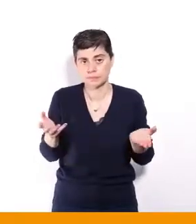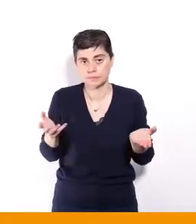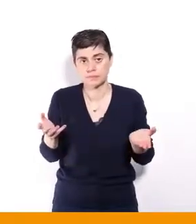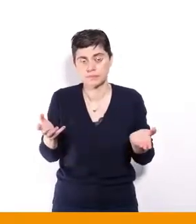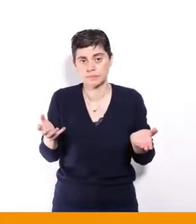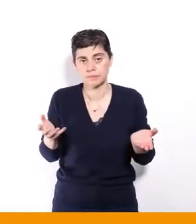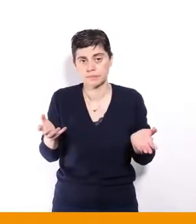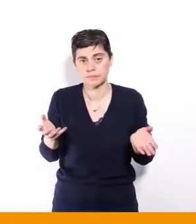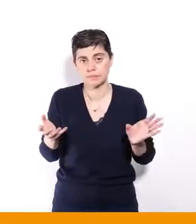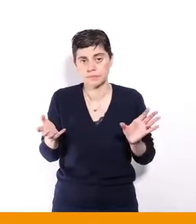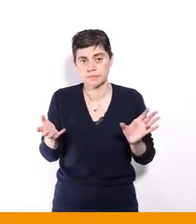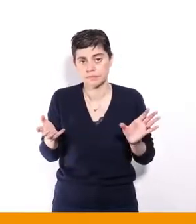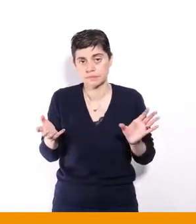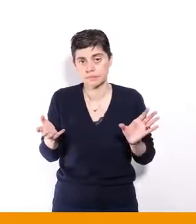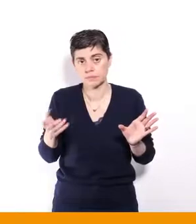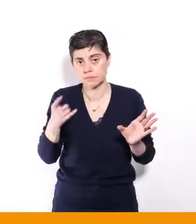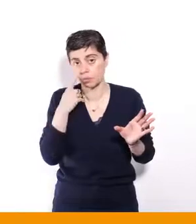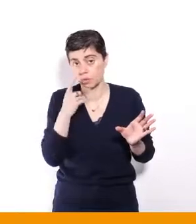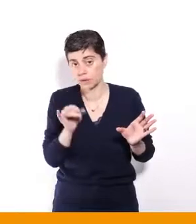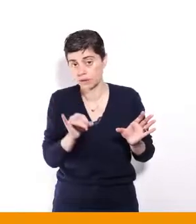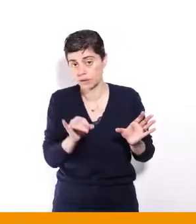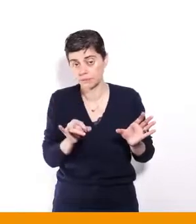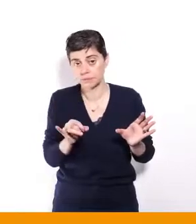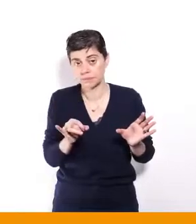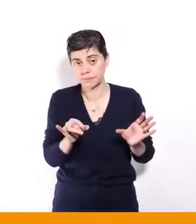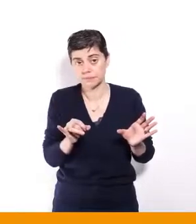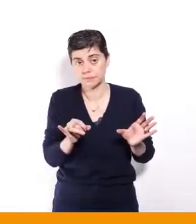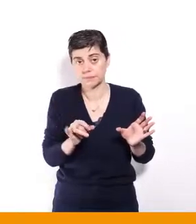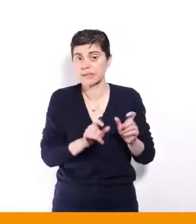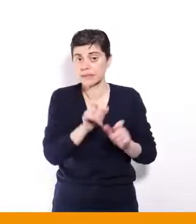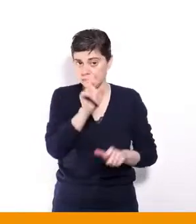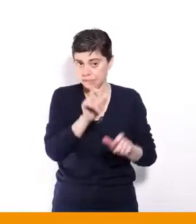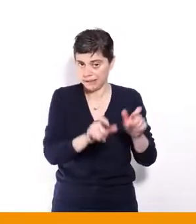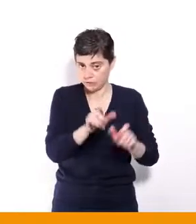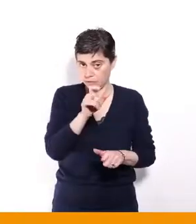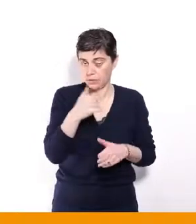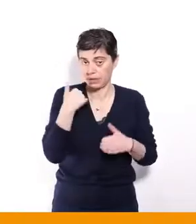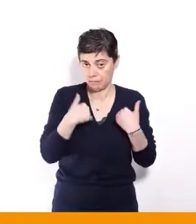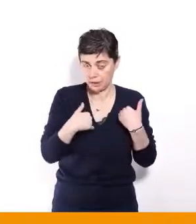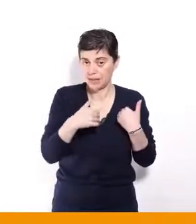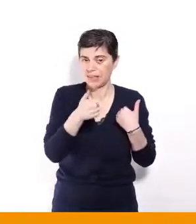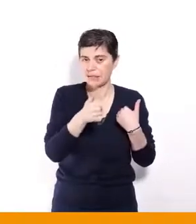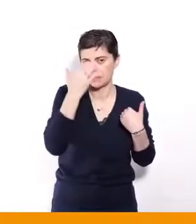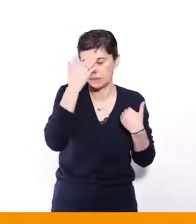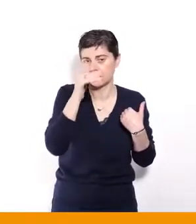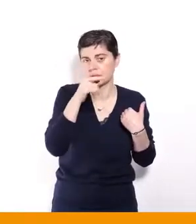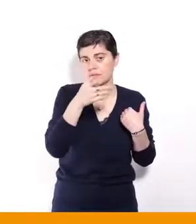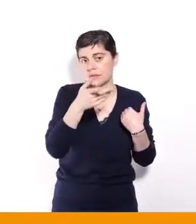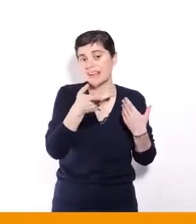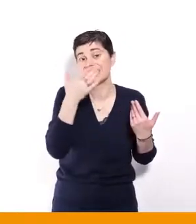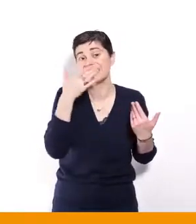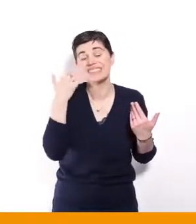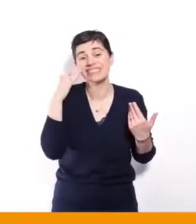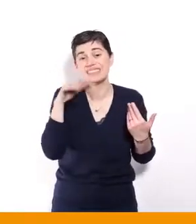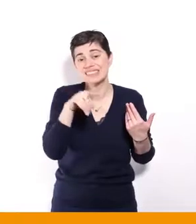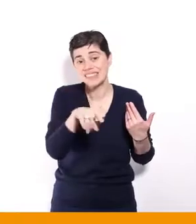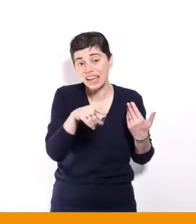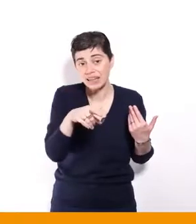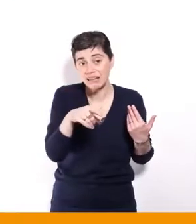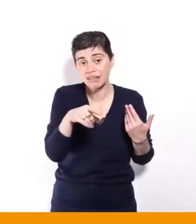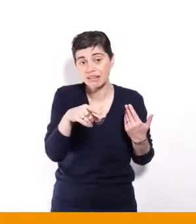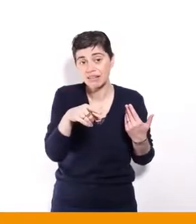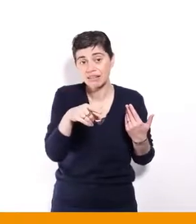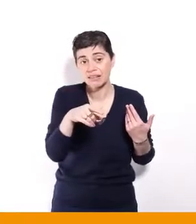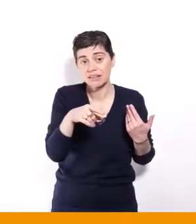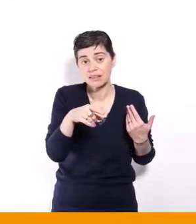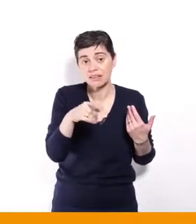potentiellement, enfin, évidemment, les personnes handicapées, on sait qu'elles sont nombreuses à vivre avec une portion d'invalidité, on en